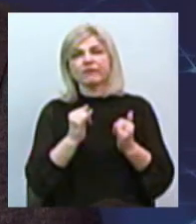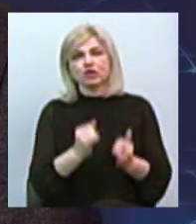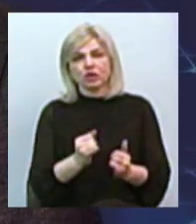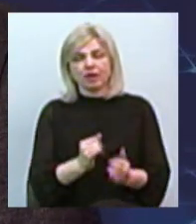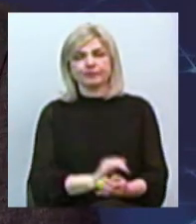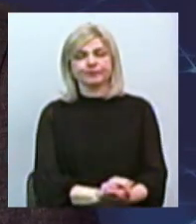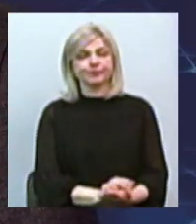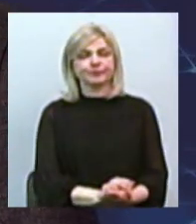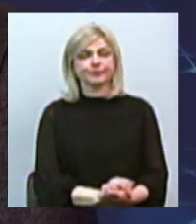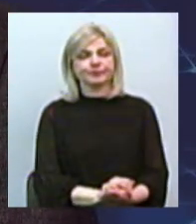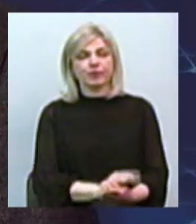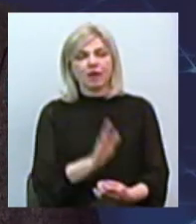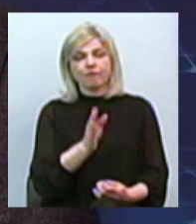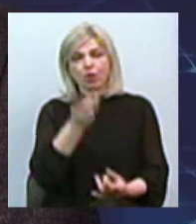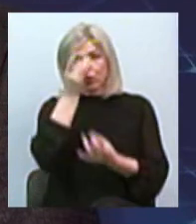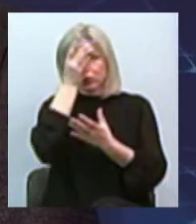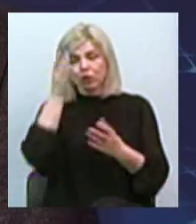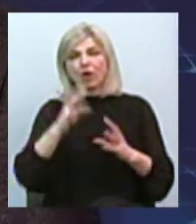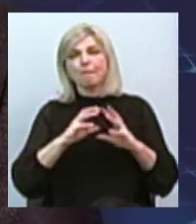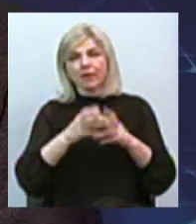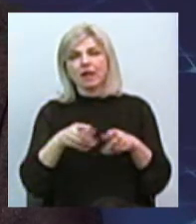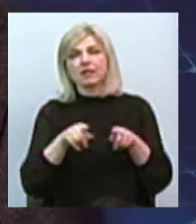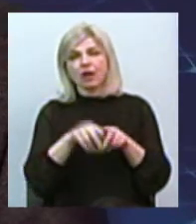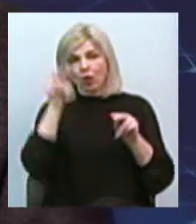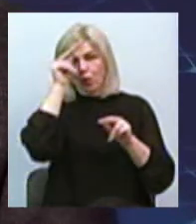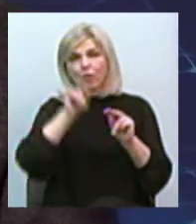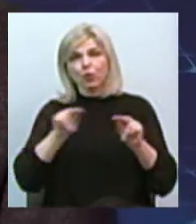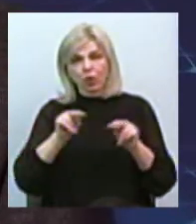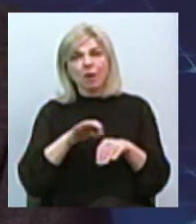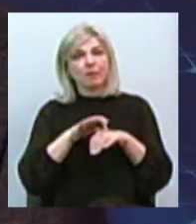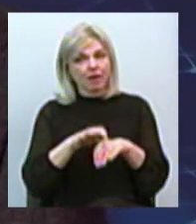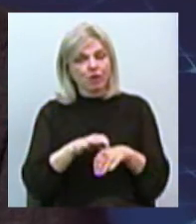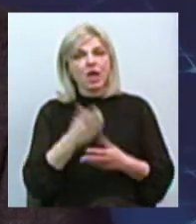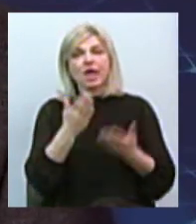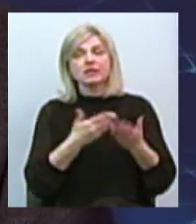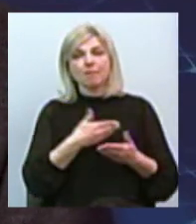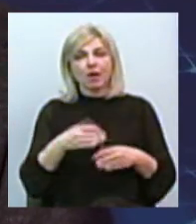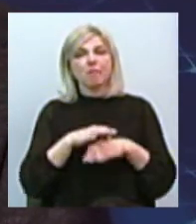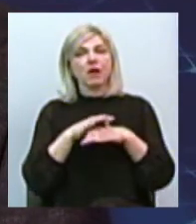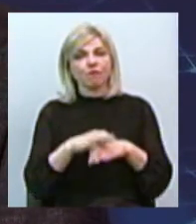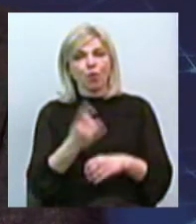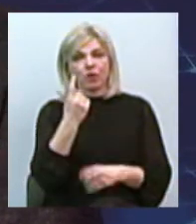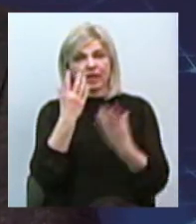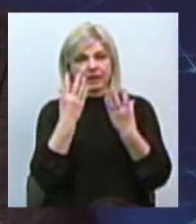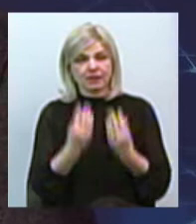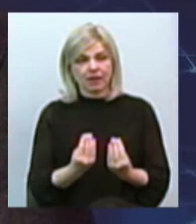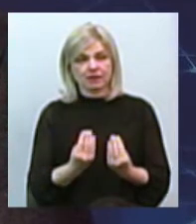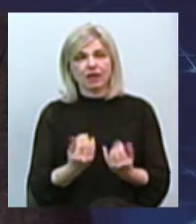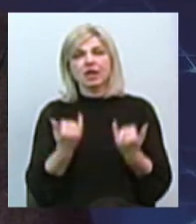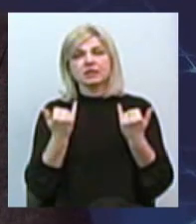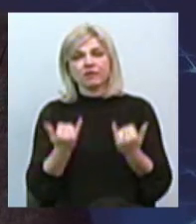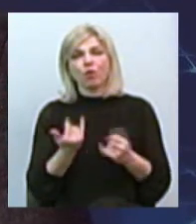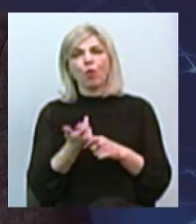в цивилизованому мірі, в общем-то, такі уроки проводяться. Якщо ми проводимо один день, а сьогодні дуже